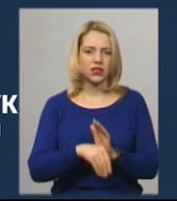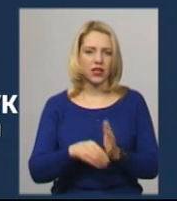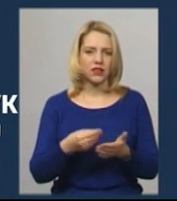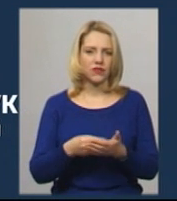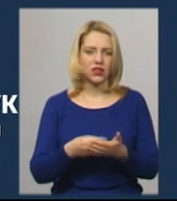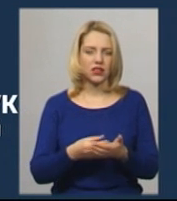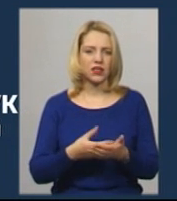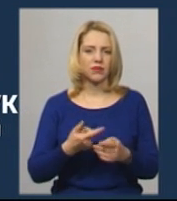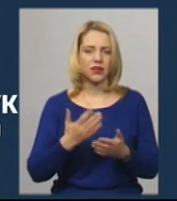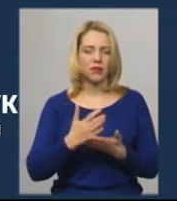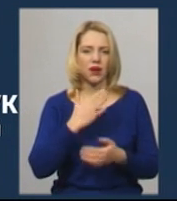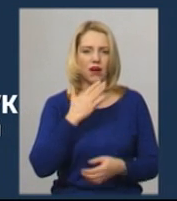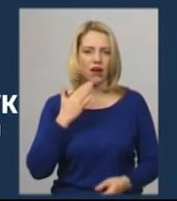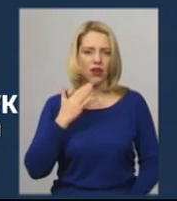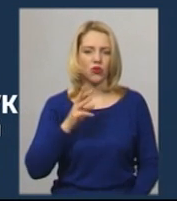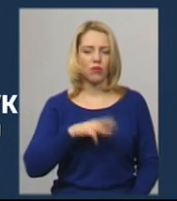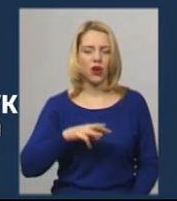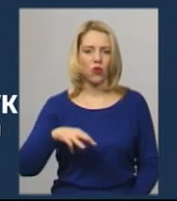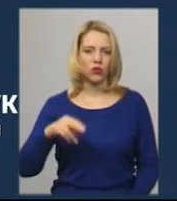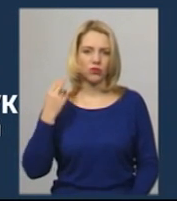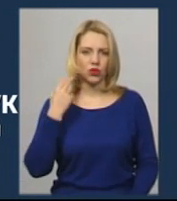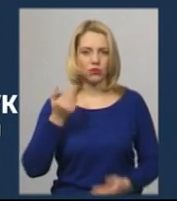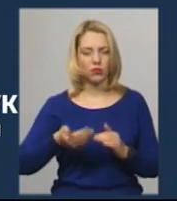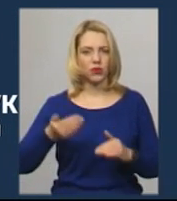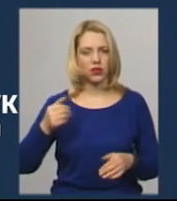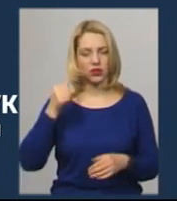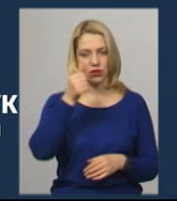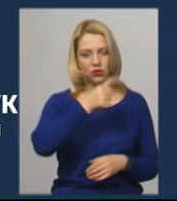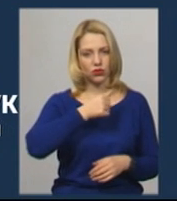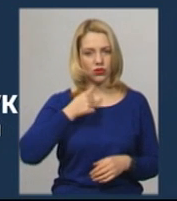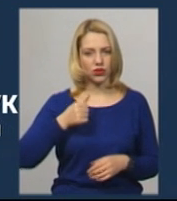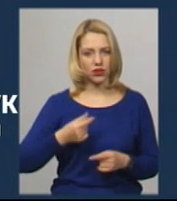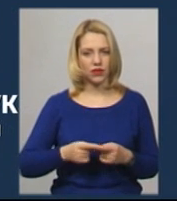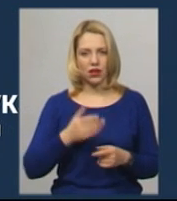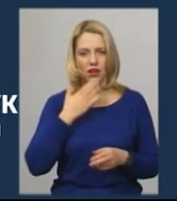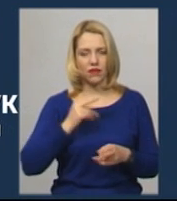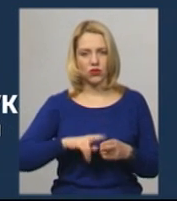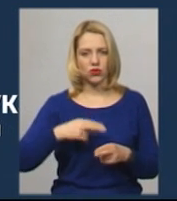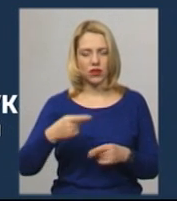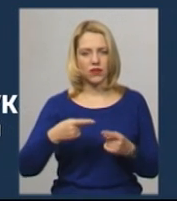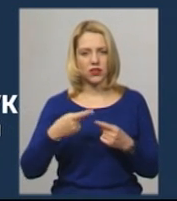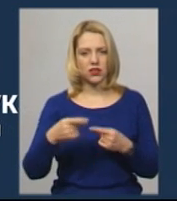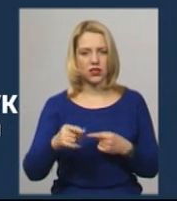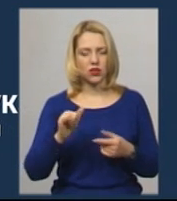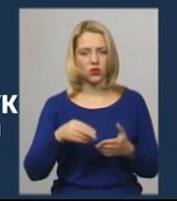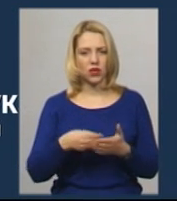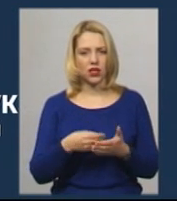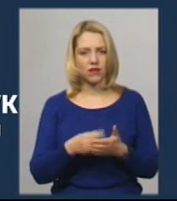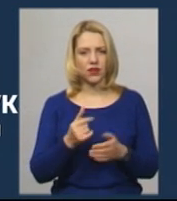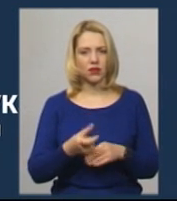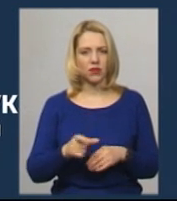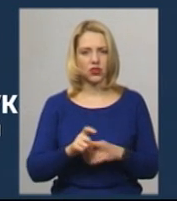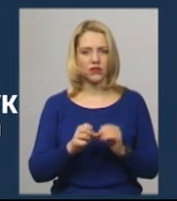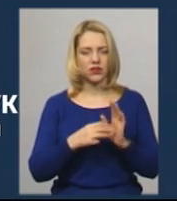багатомільйонні борги передніх років. Майже 61,5 мільйонів. Не відшкодовано різниця в тарифах, а більше 18